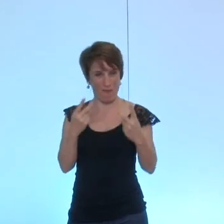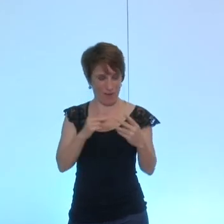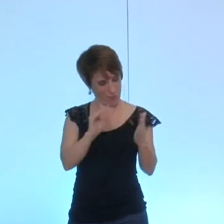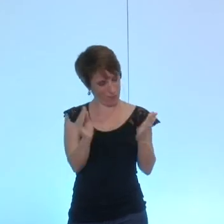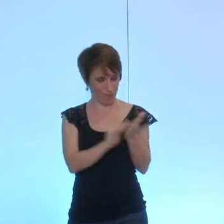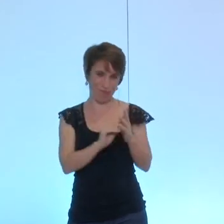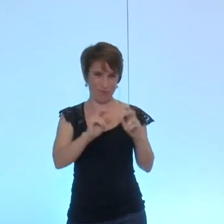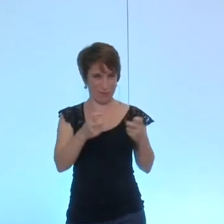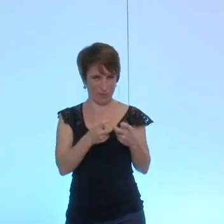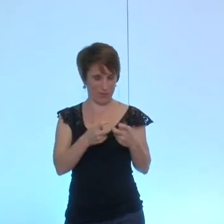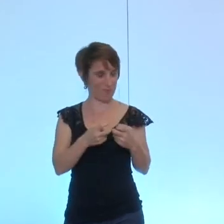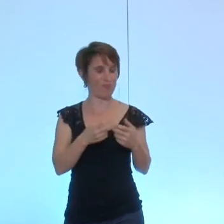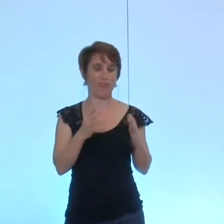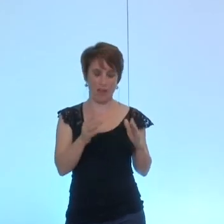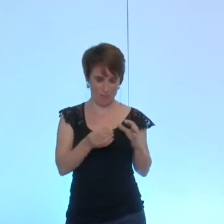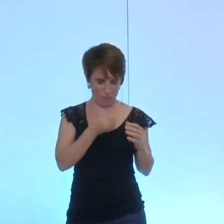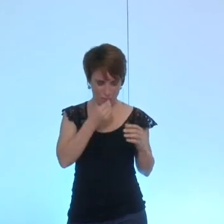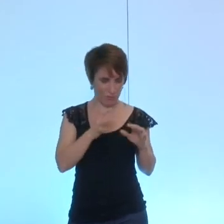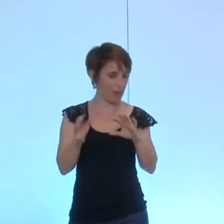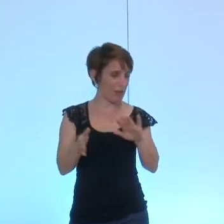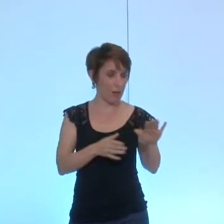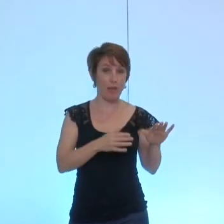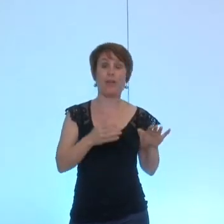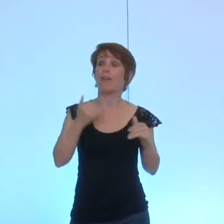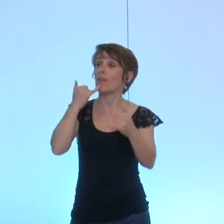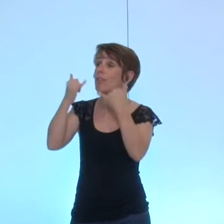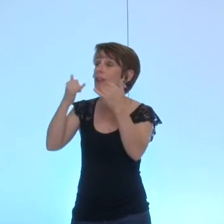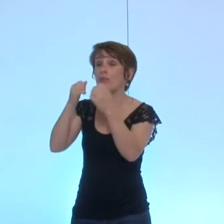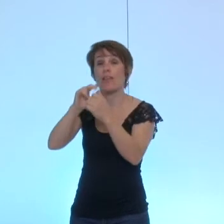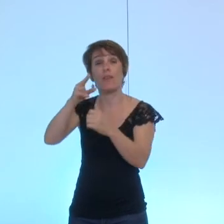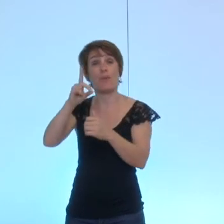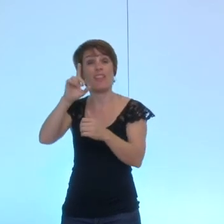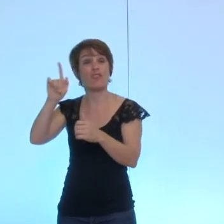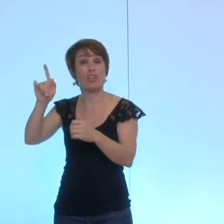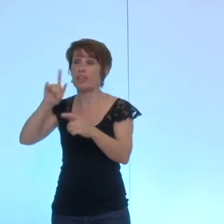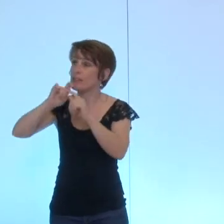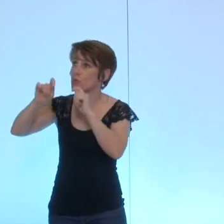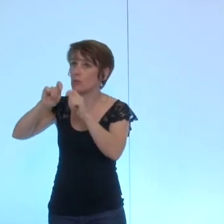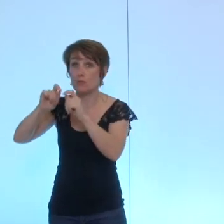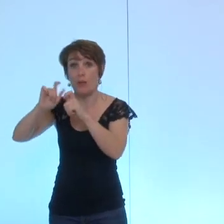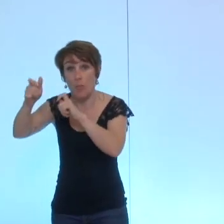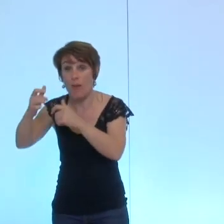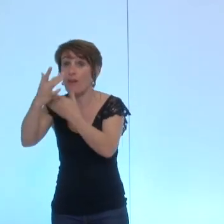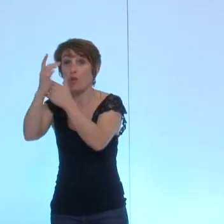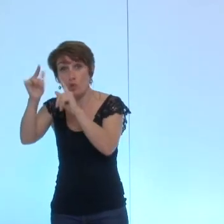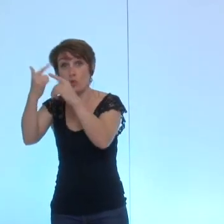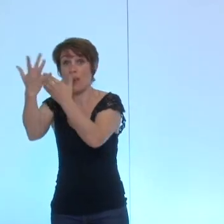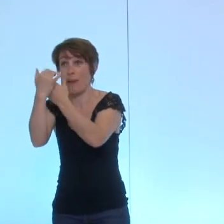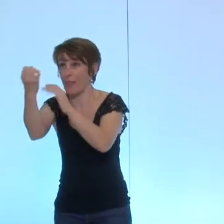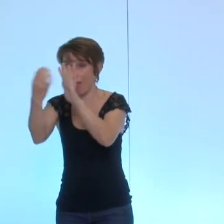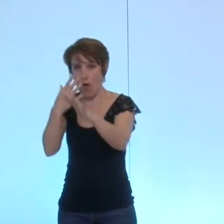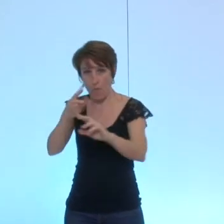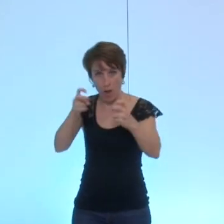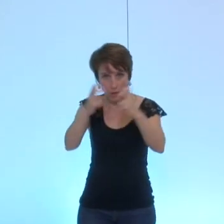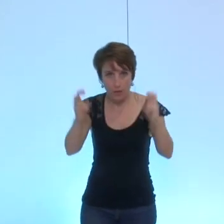à un coup de téléphone que j'ai pu avoir avec son PDG elle a envoyé un autre courrier mentionnant une autre valorisation et que d